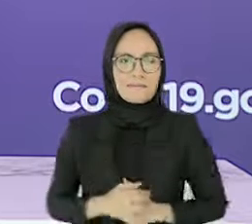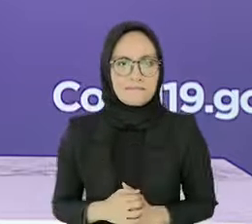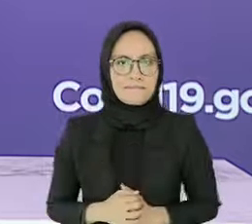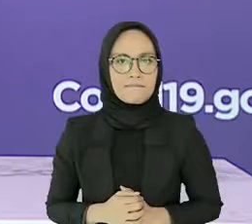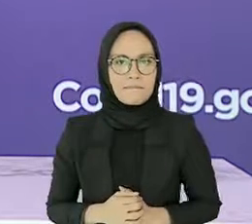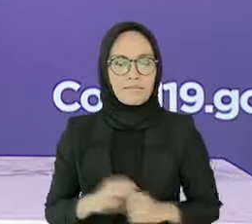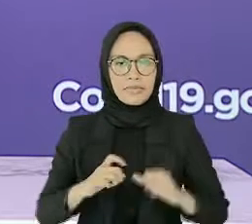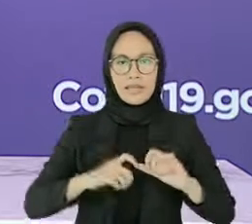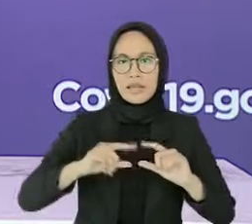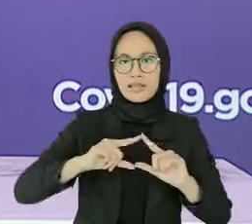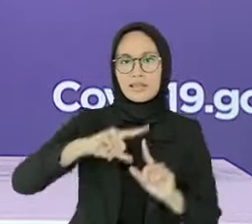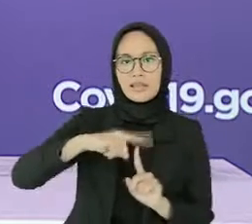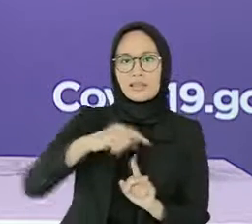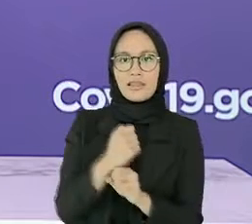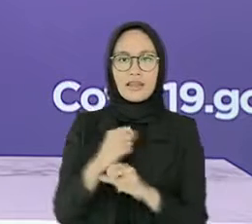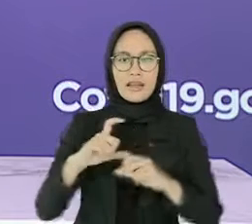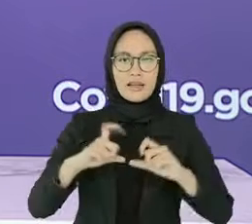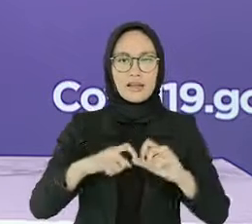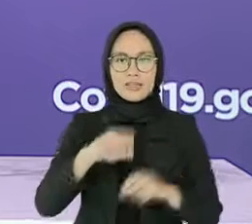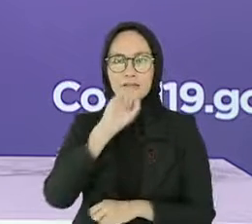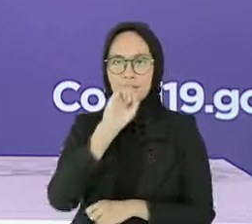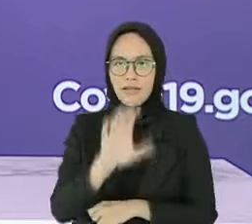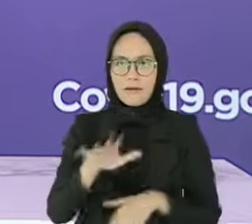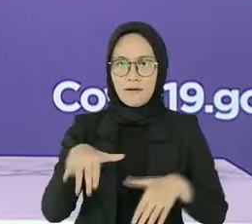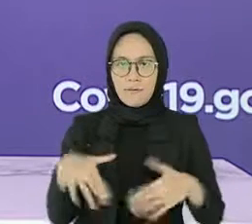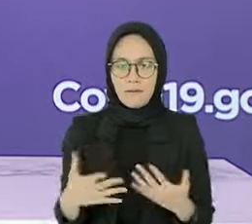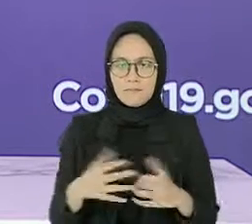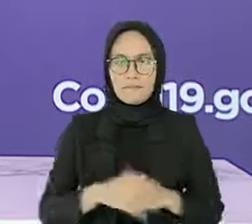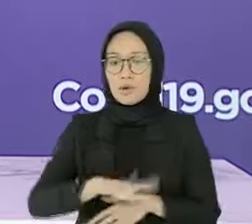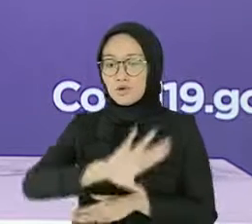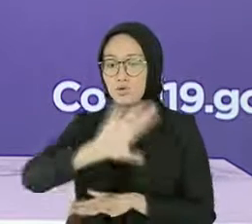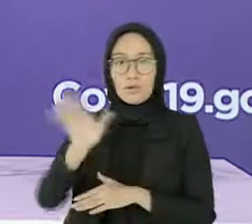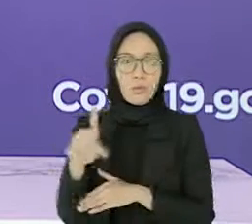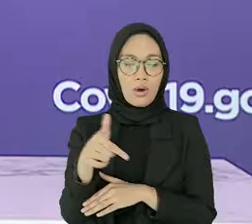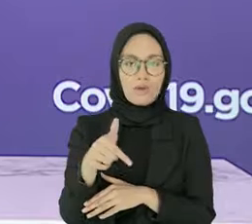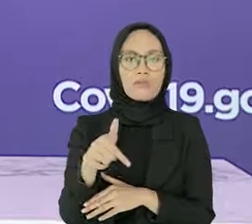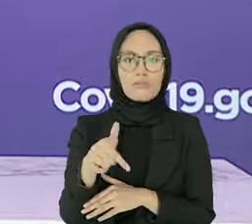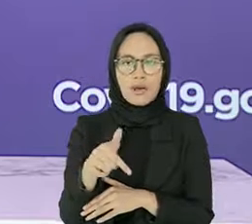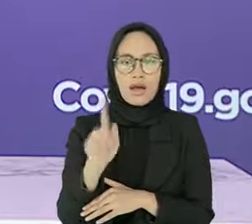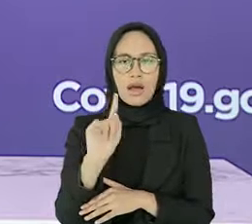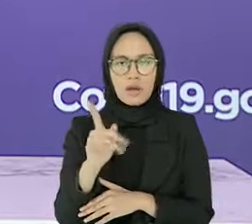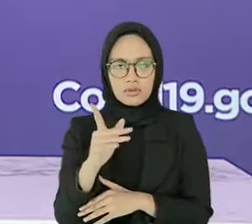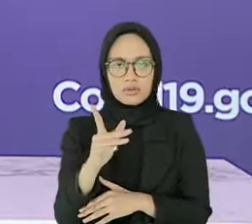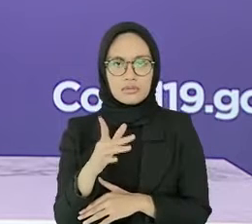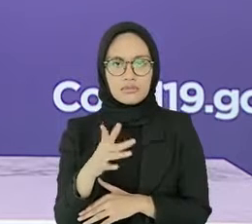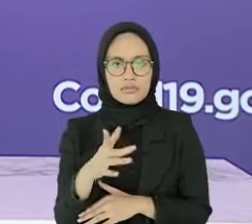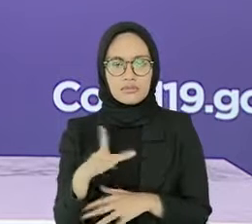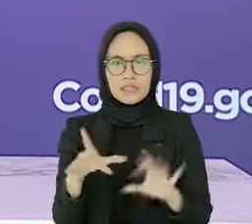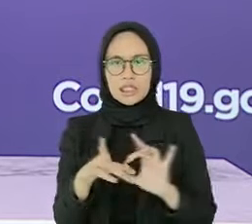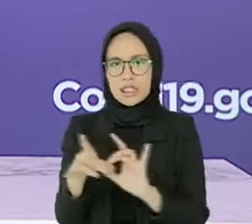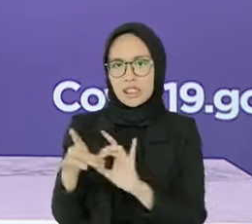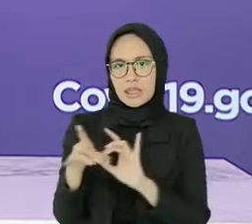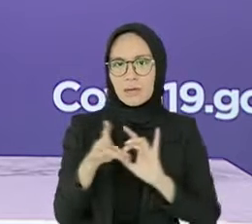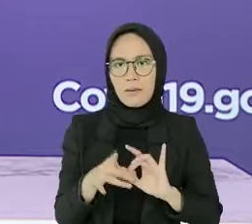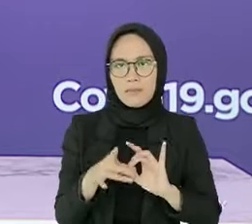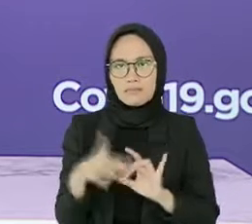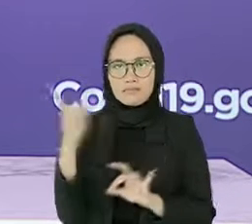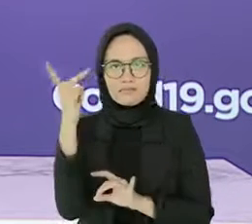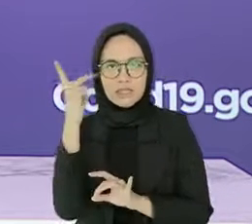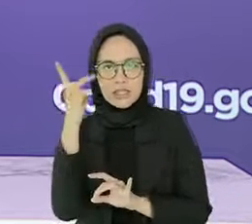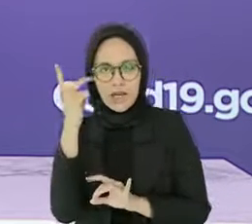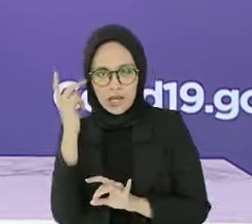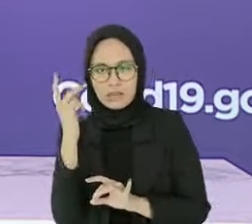meminta kepada semua pihak yang diberikan wawenang untuk melaksanakan dan mengawasi jalannya kebijakan ini